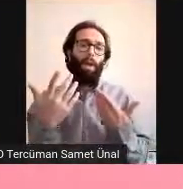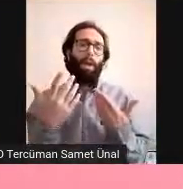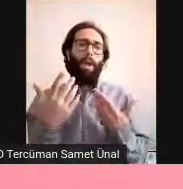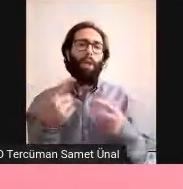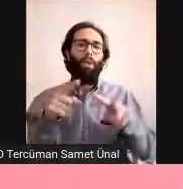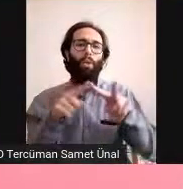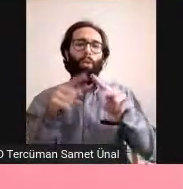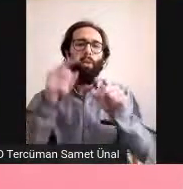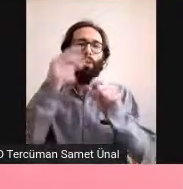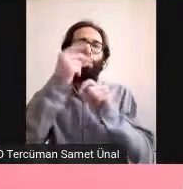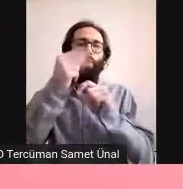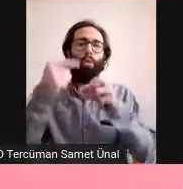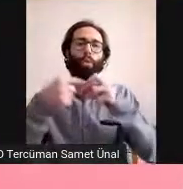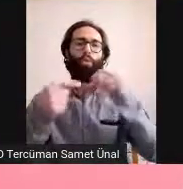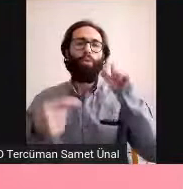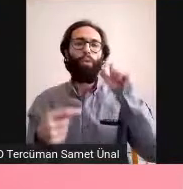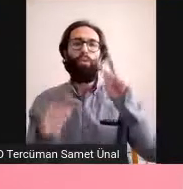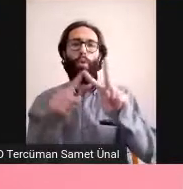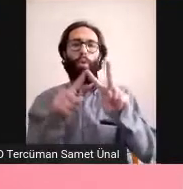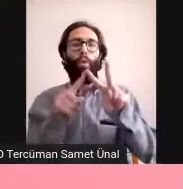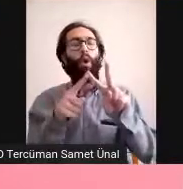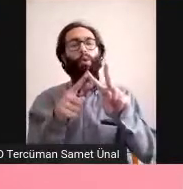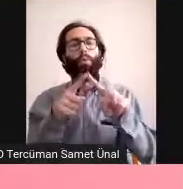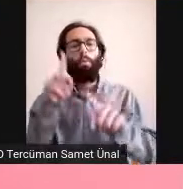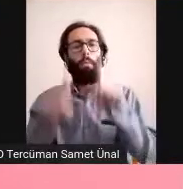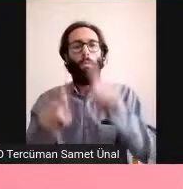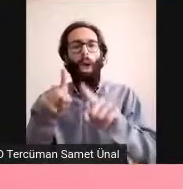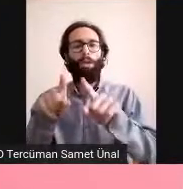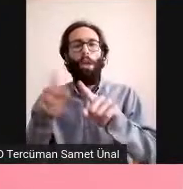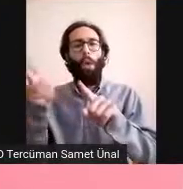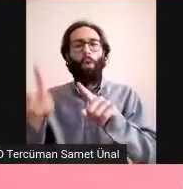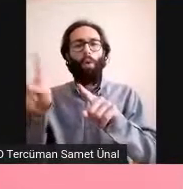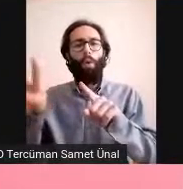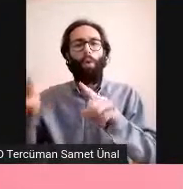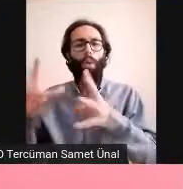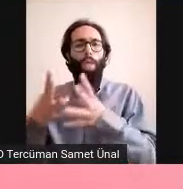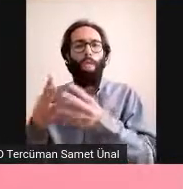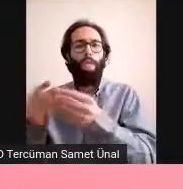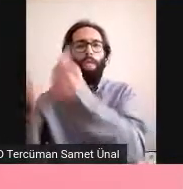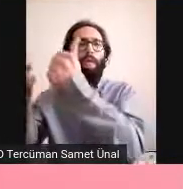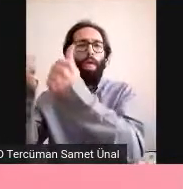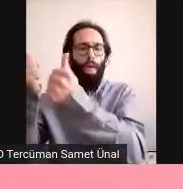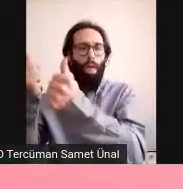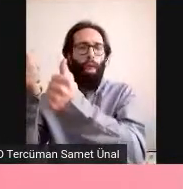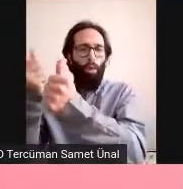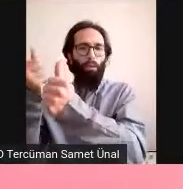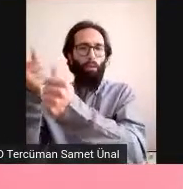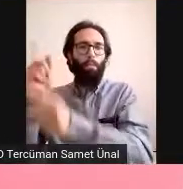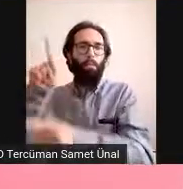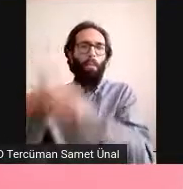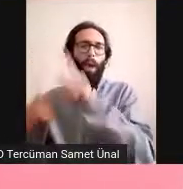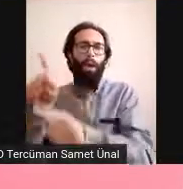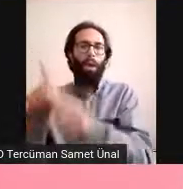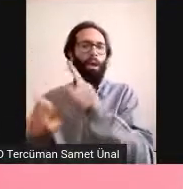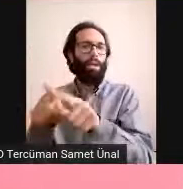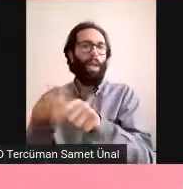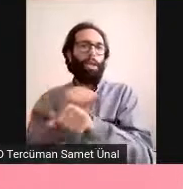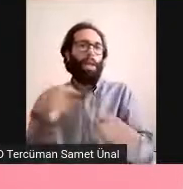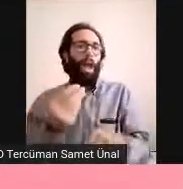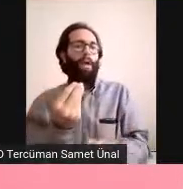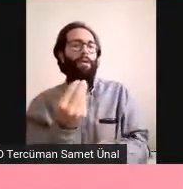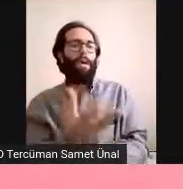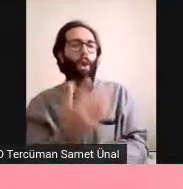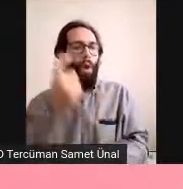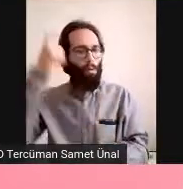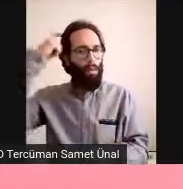göstermişler. Bunu da nerede göstermişler? İşte beyin çalışmalarındaki en büyük sorun beyni açıp bakamamaktan ki.